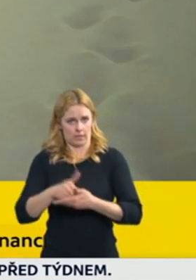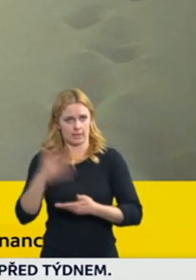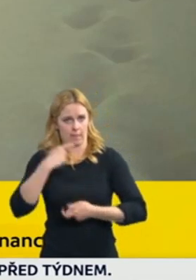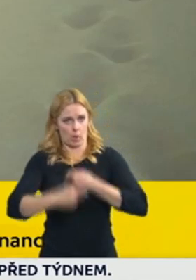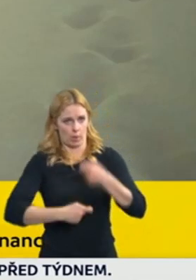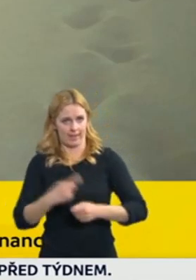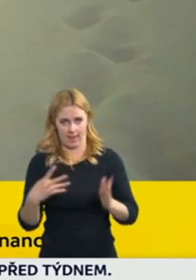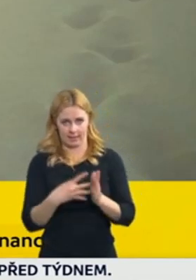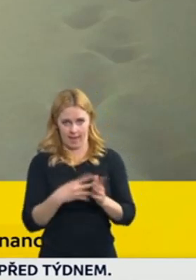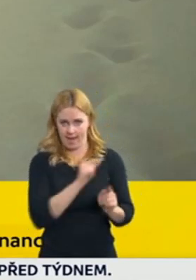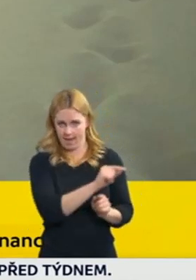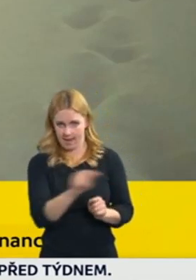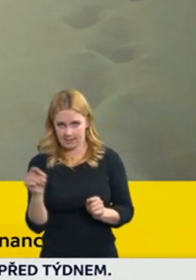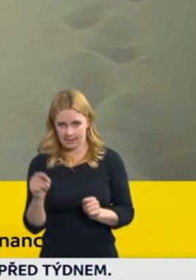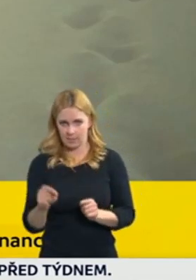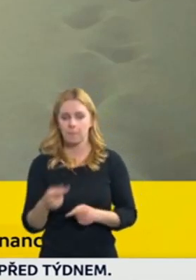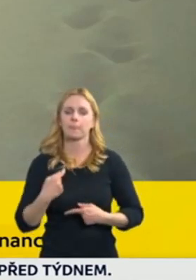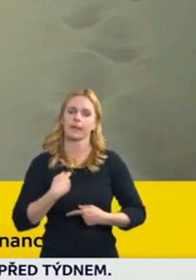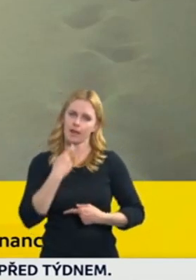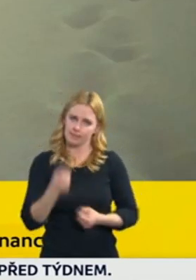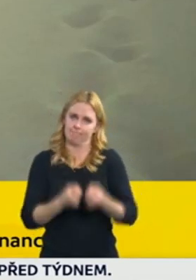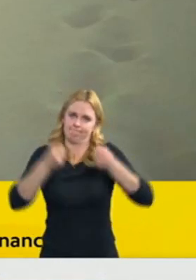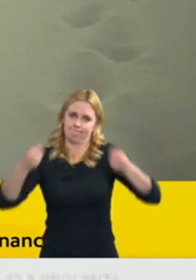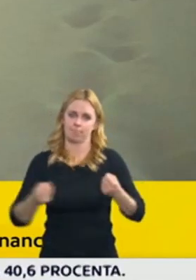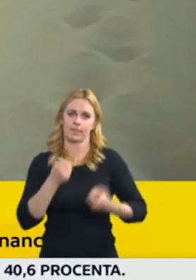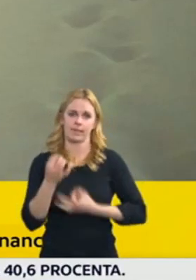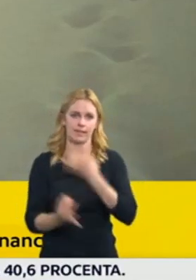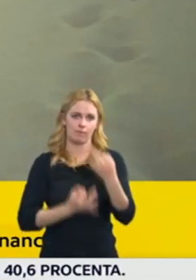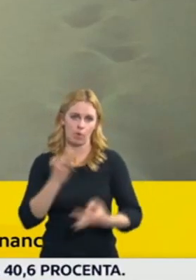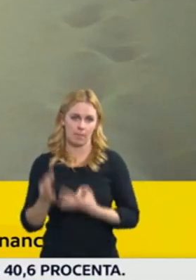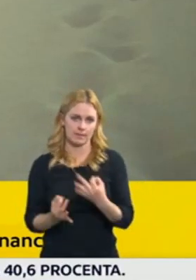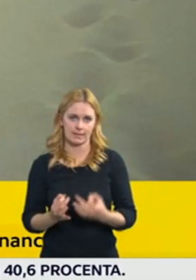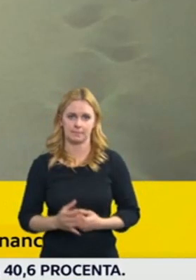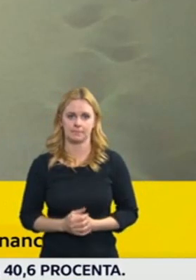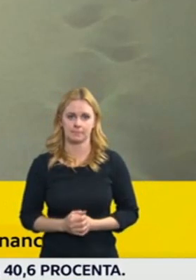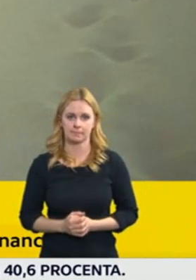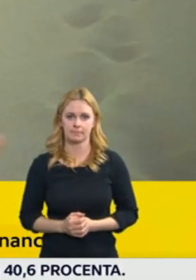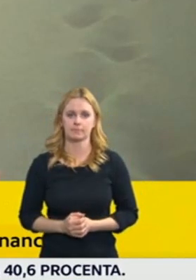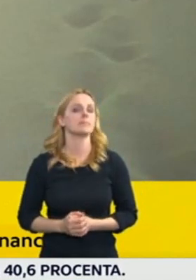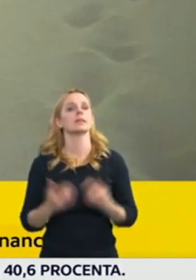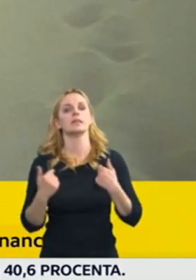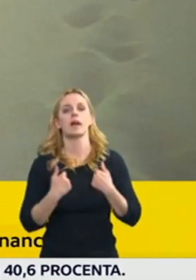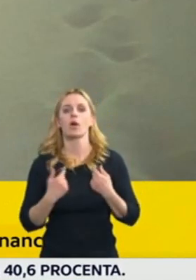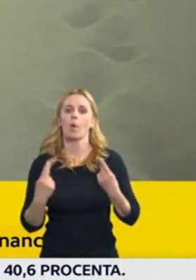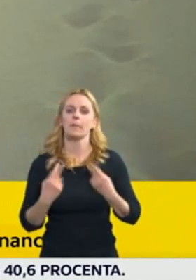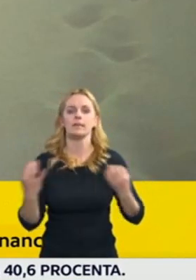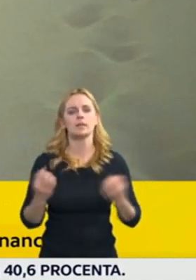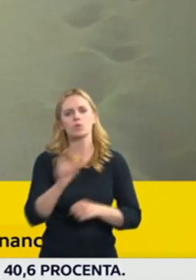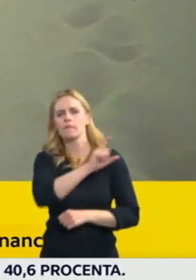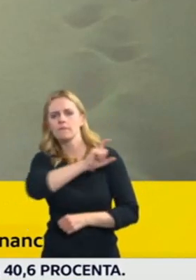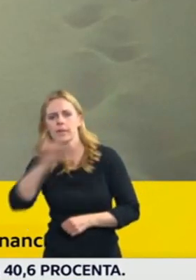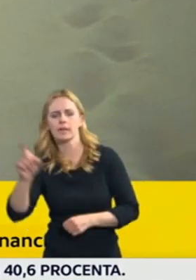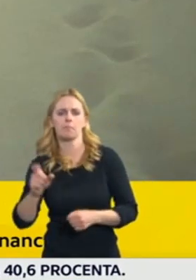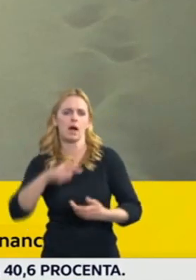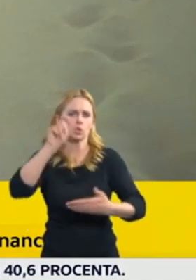Abych to upřesnila, tak v podstatě ono nebylo co vracet nebo rušit, to je plně v kompetenci na základ